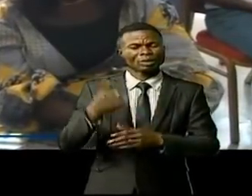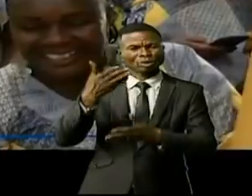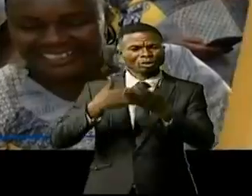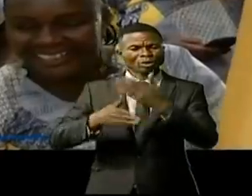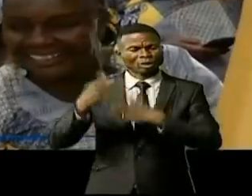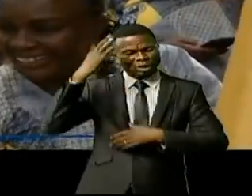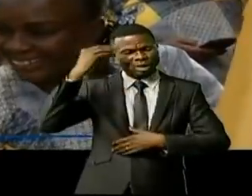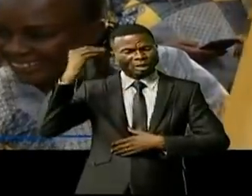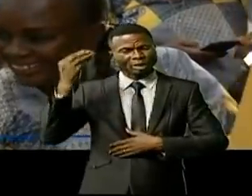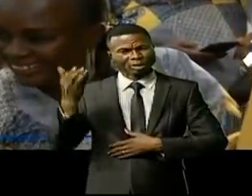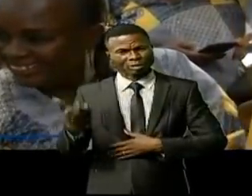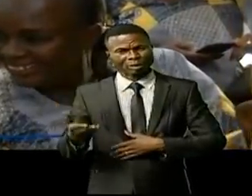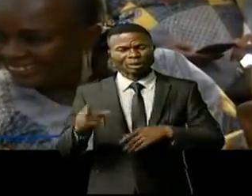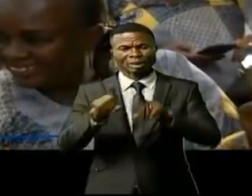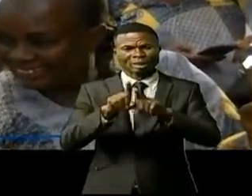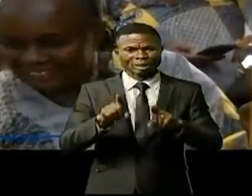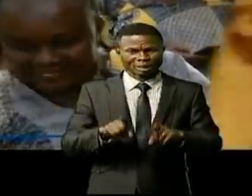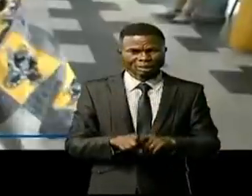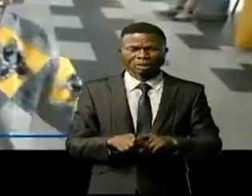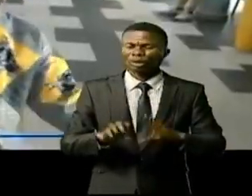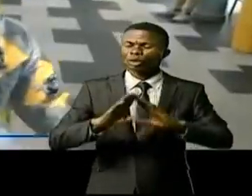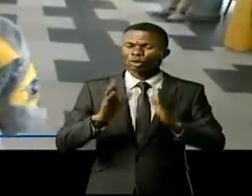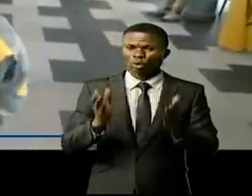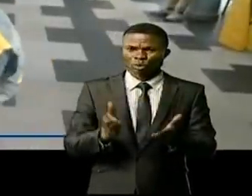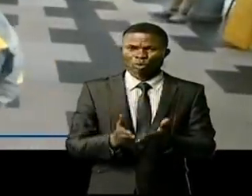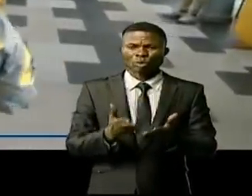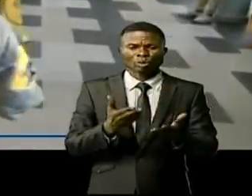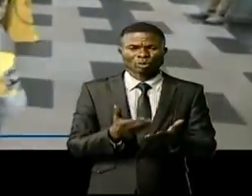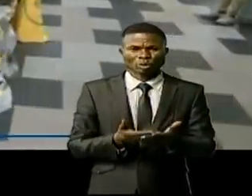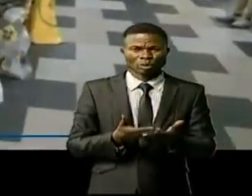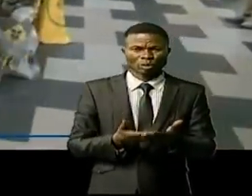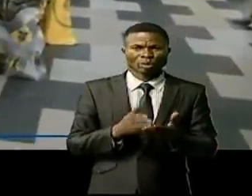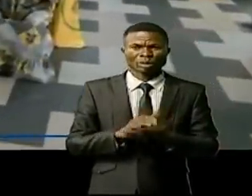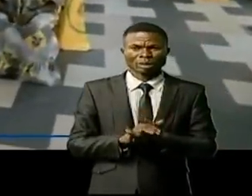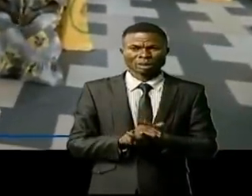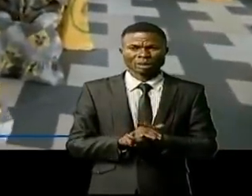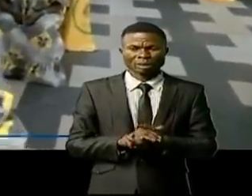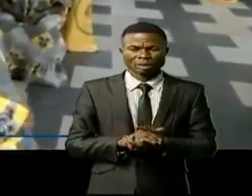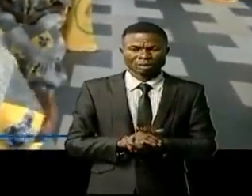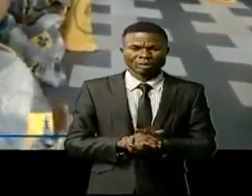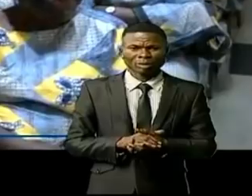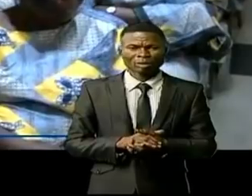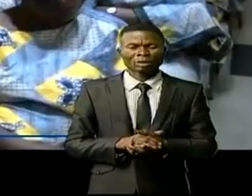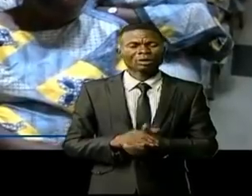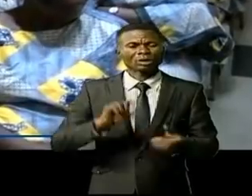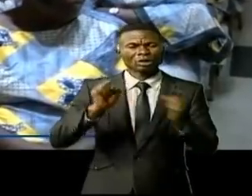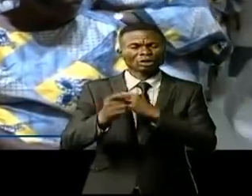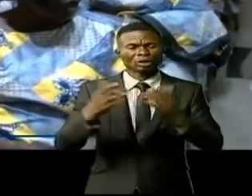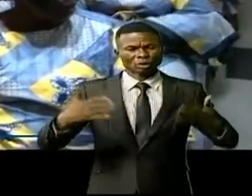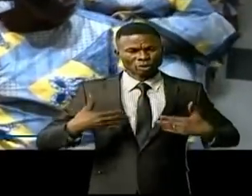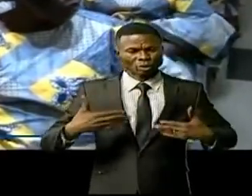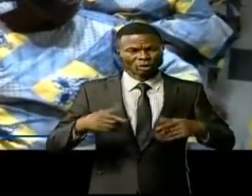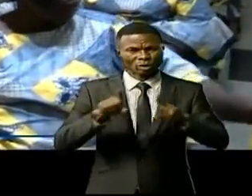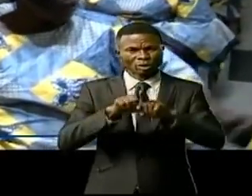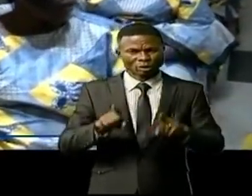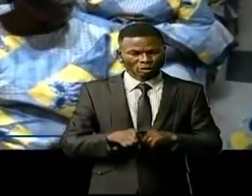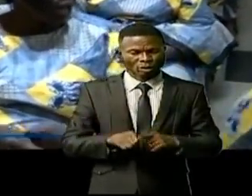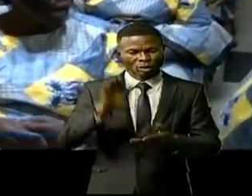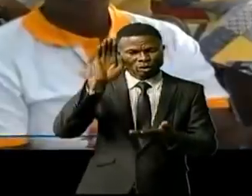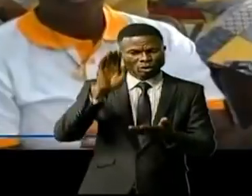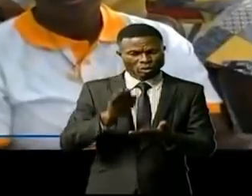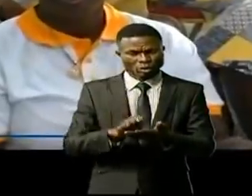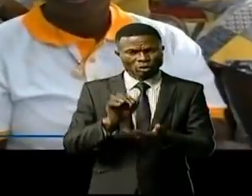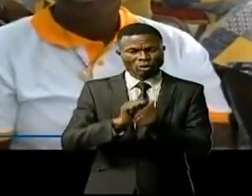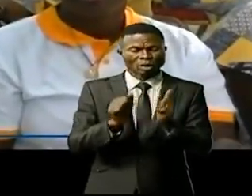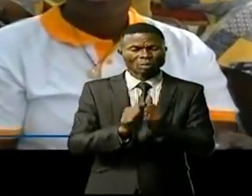'importance du thème choisi, l'autonomisation des femmes et jeunes filles dans le contexte des luttes contre les changements climatiques et des réductions des risques